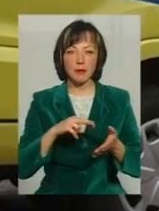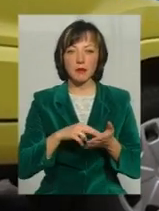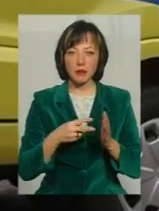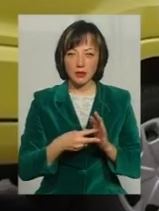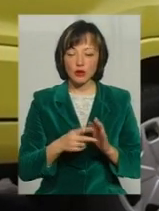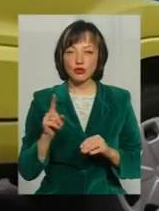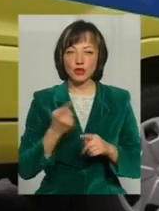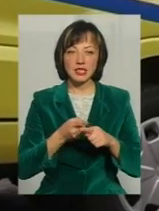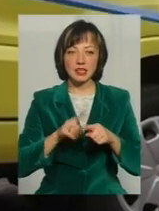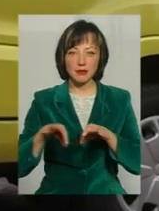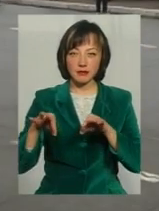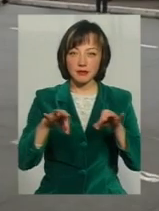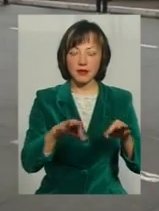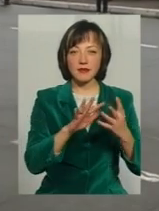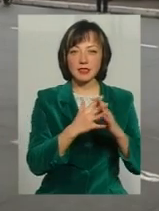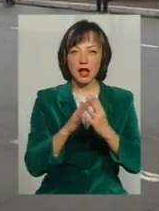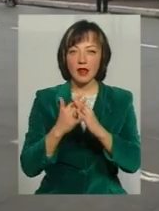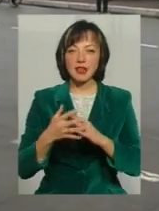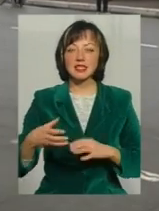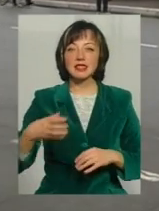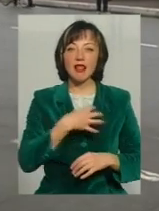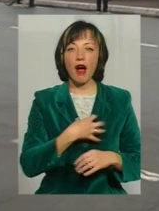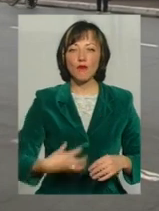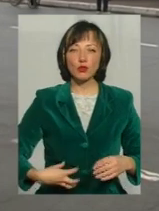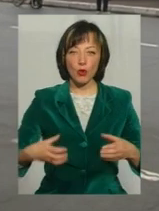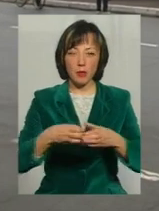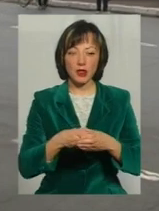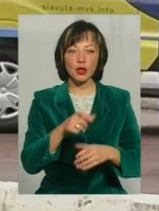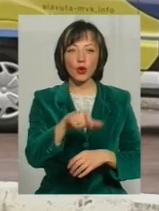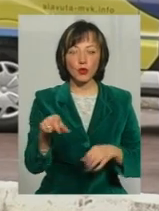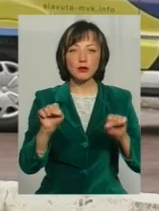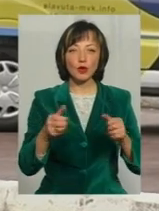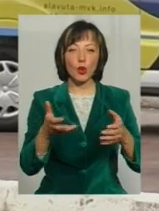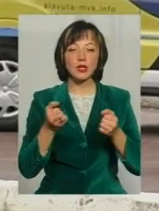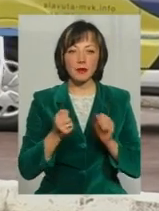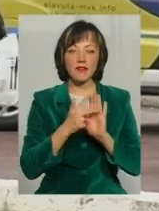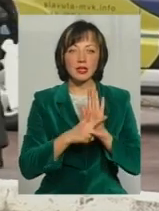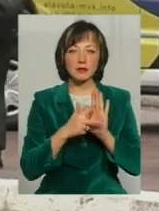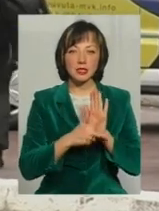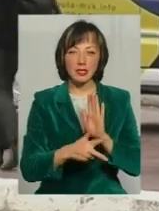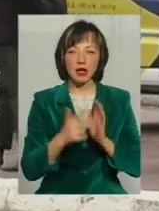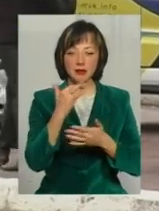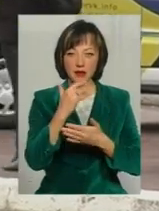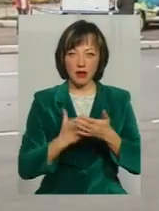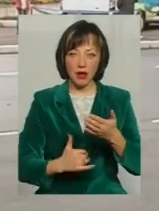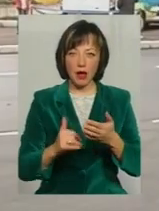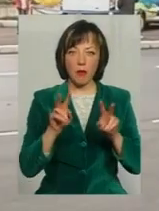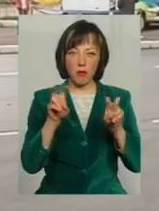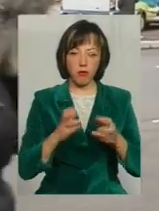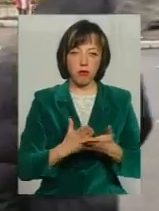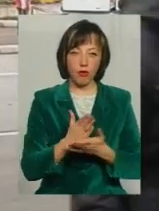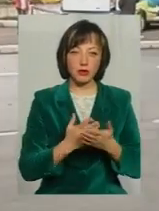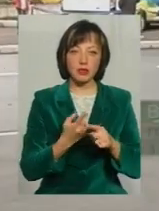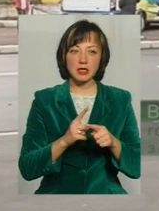ЦНАП на колесах виїжджатиме у села Славутської громади Тамтешні жителі зможуть отримати тут 80 адмінпослуг Це будуть